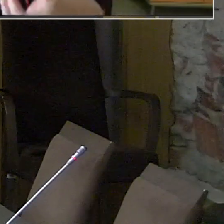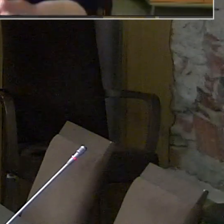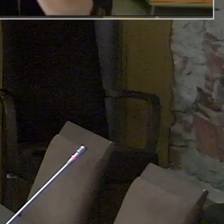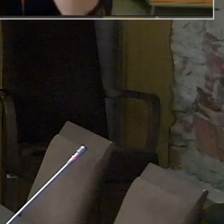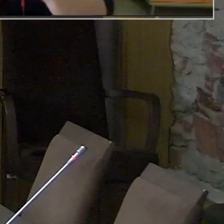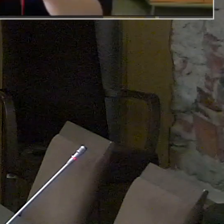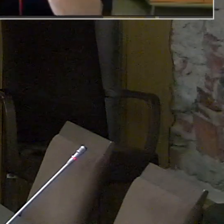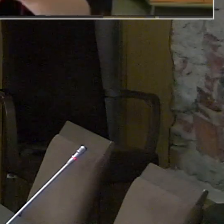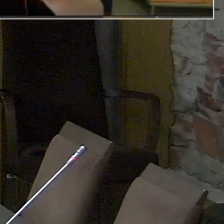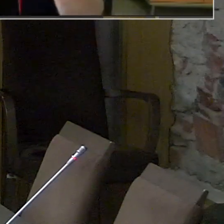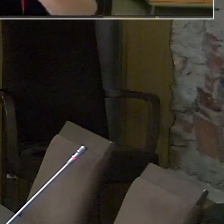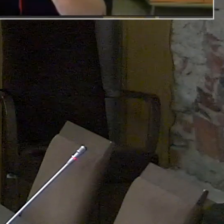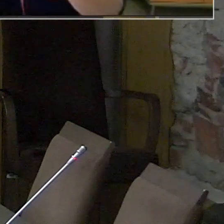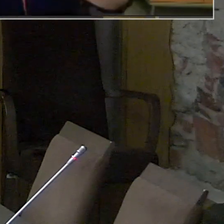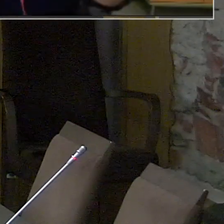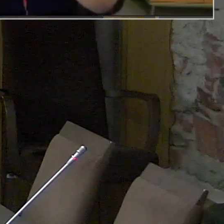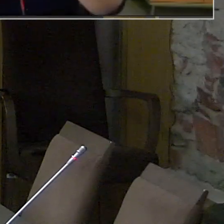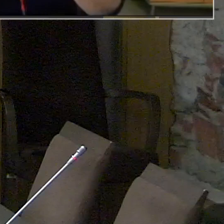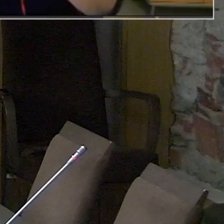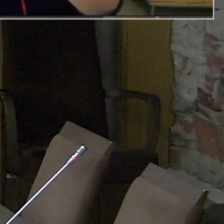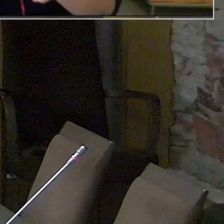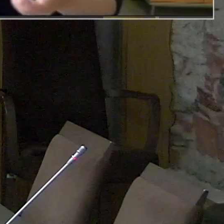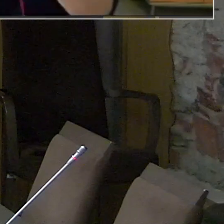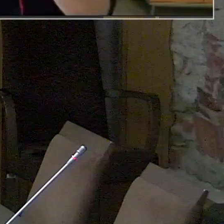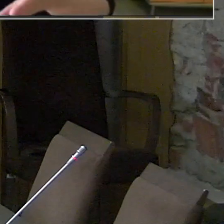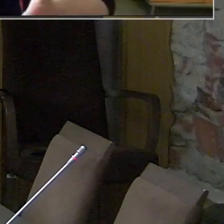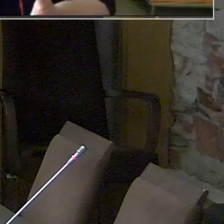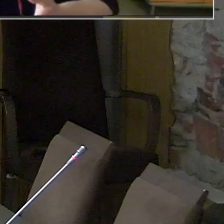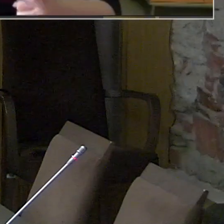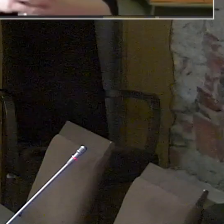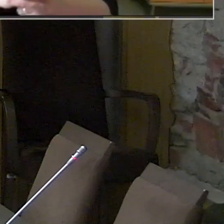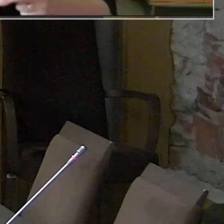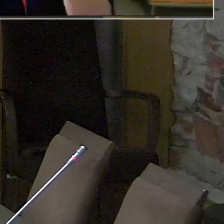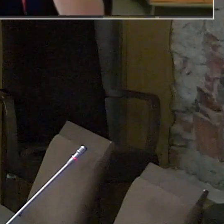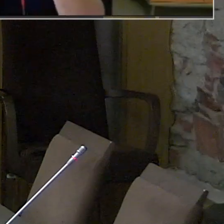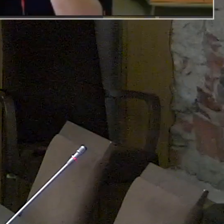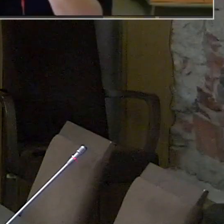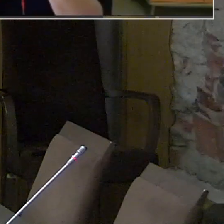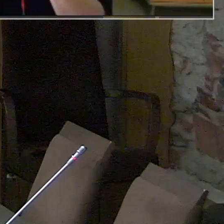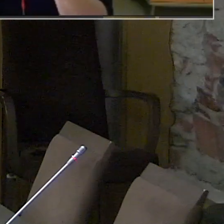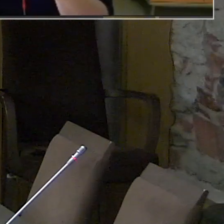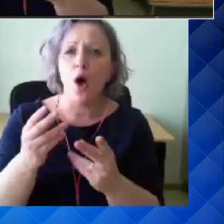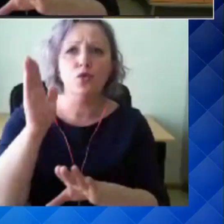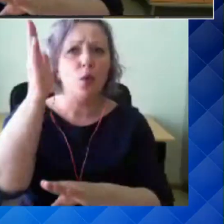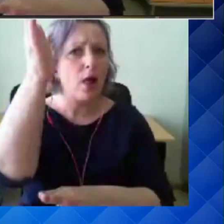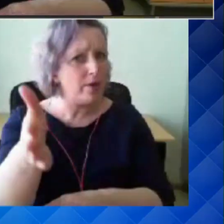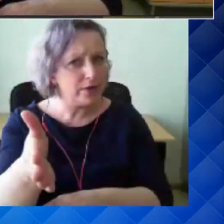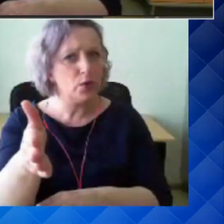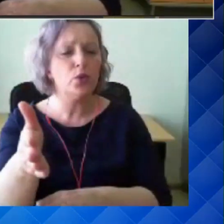kriisi haldust või kriisi juhtimist, nii et kui me nüüd edas pidi,